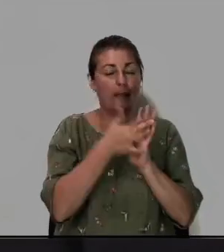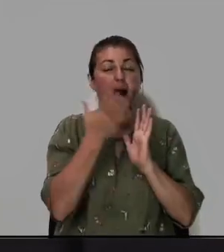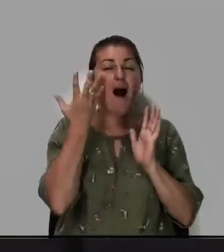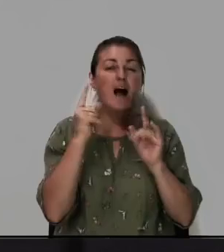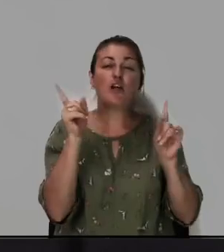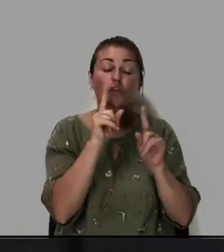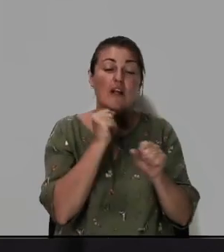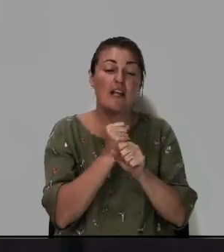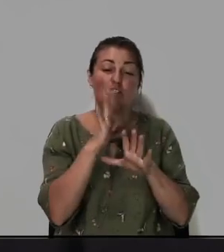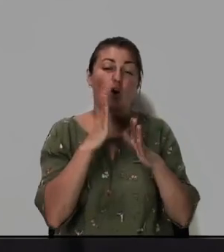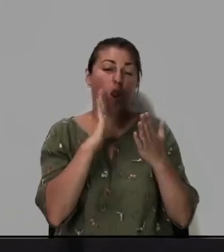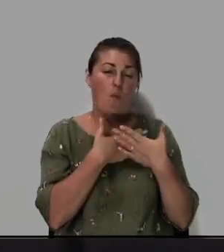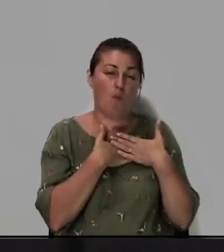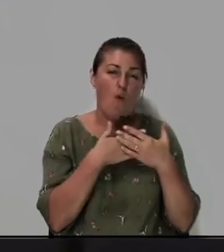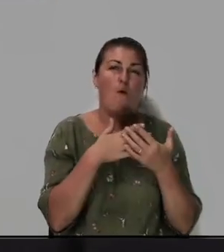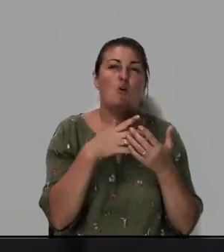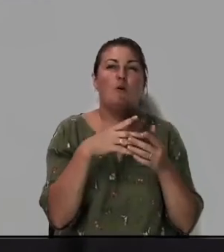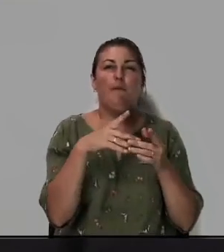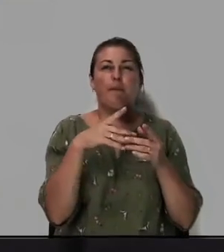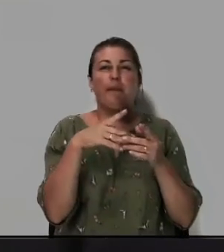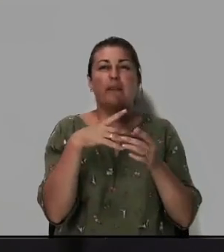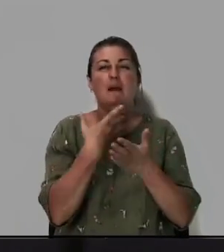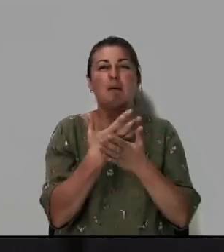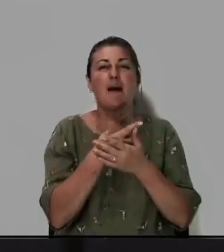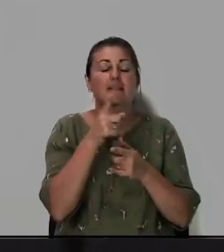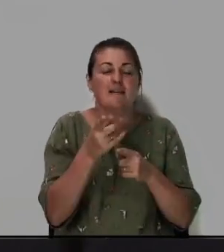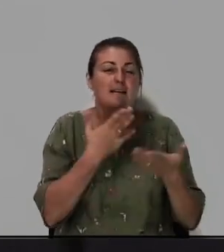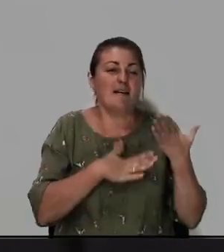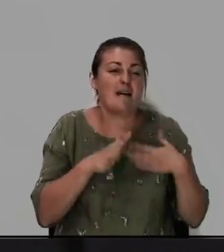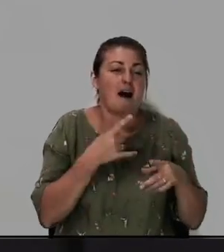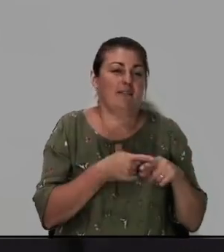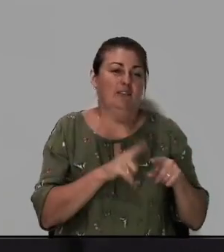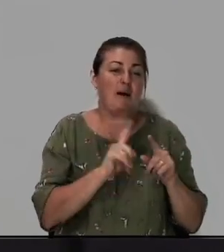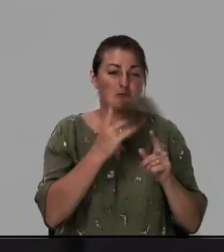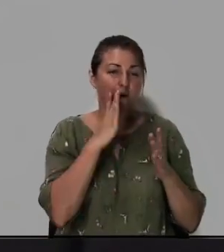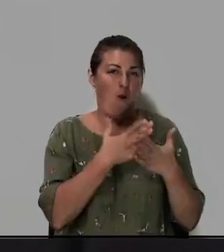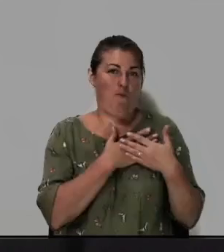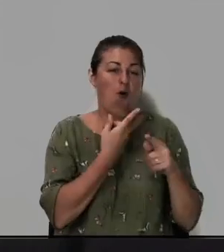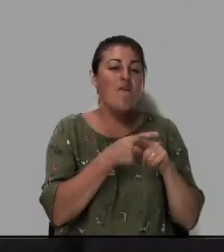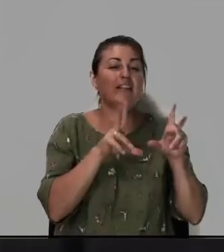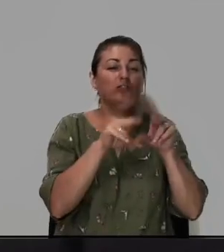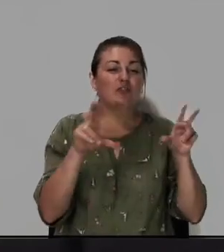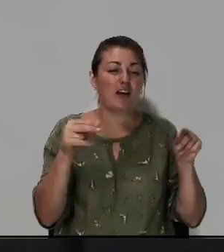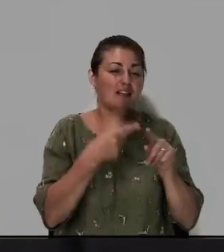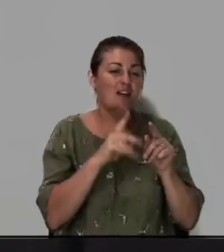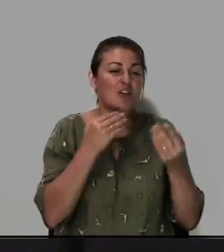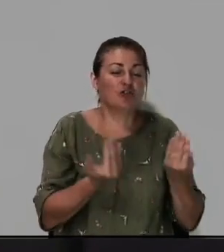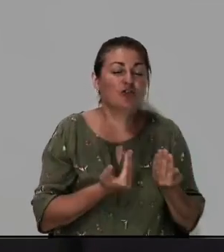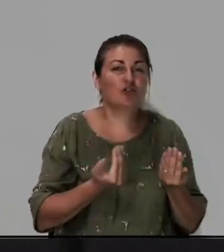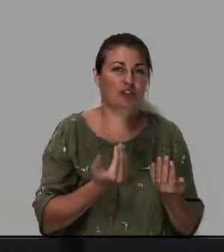-нибудь с любовью, допустим, с любовью, ты радуешься об этом, потому что любовь это счастье, это жизнь.